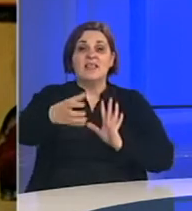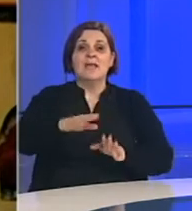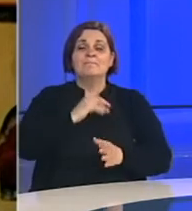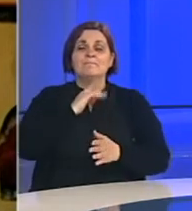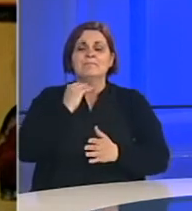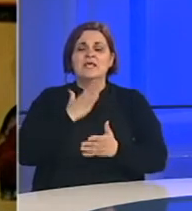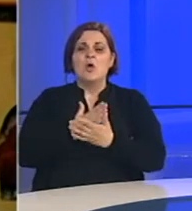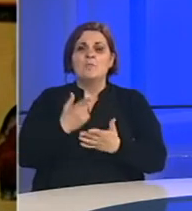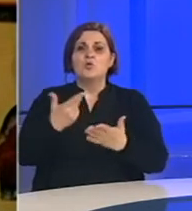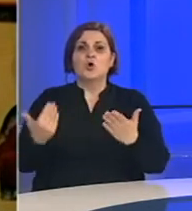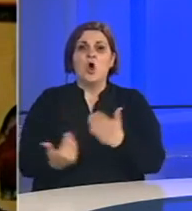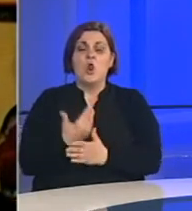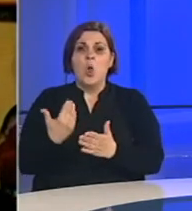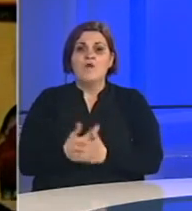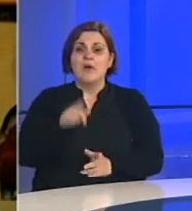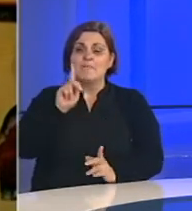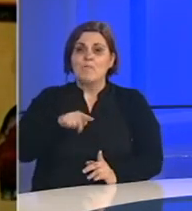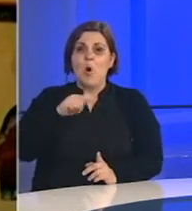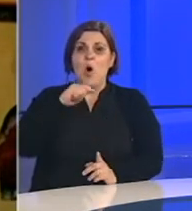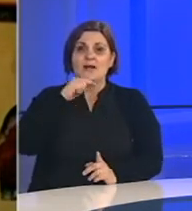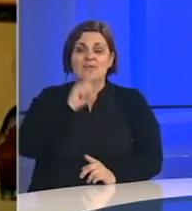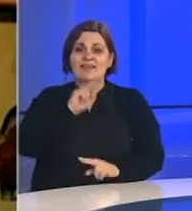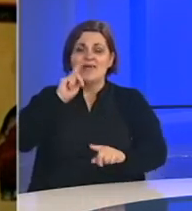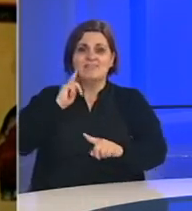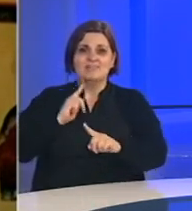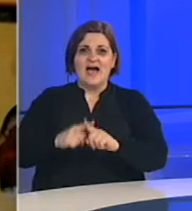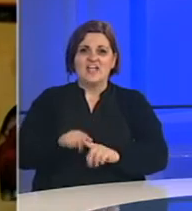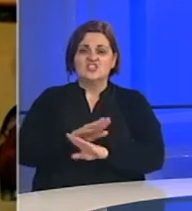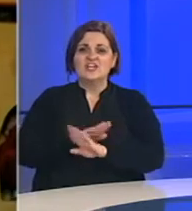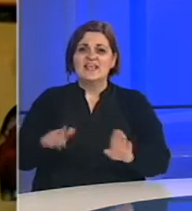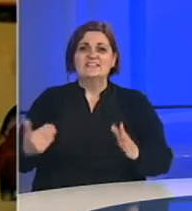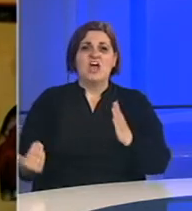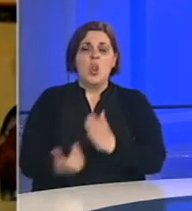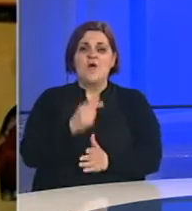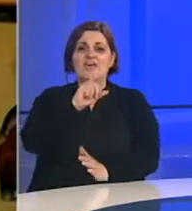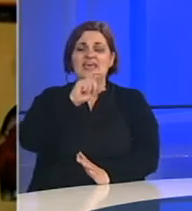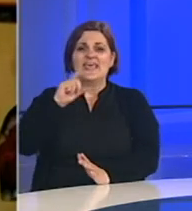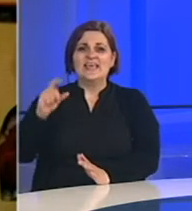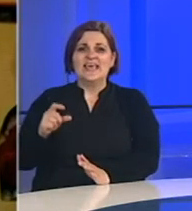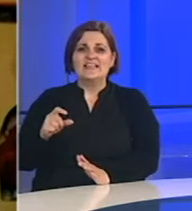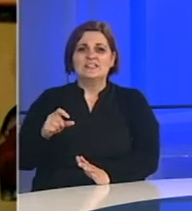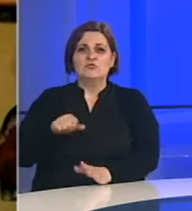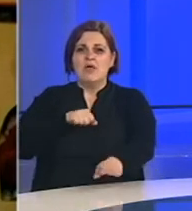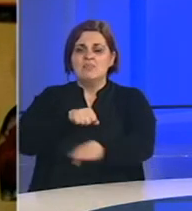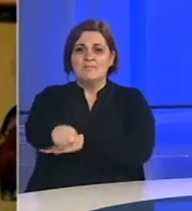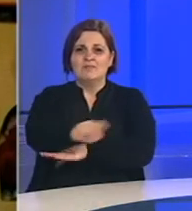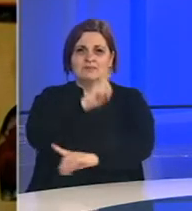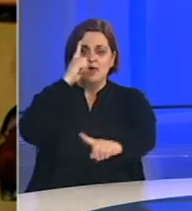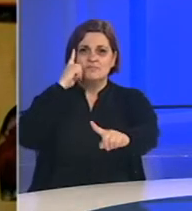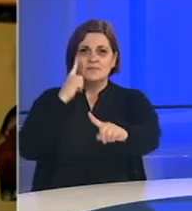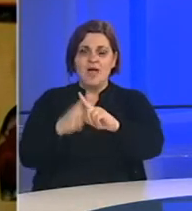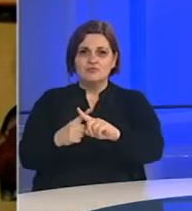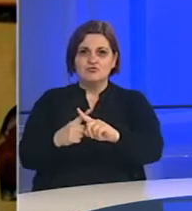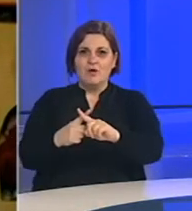toga novoga i moram da kažem da nije istina da su sve ove nove institucije nametnute. To nije tačno.